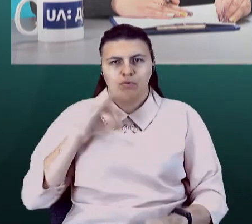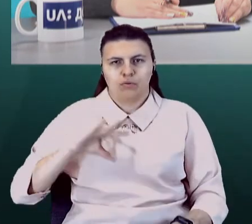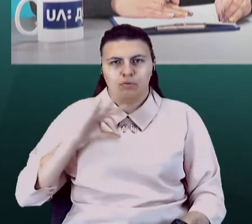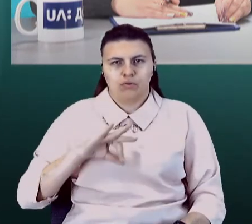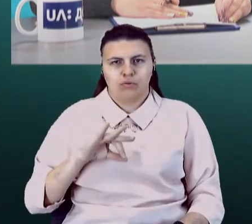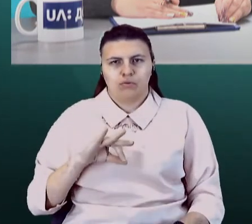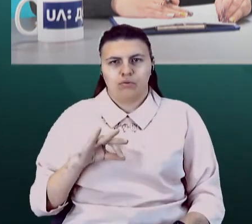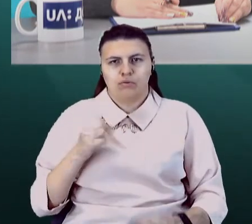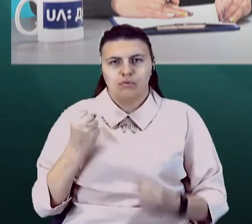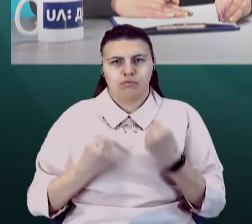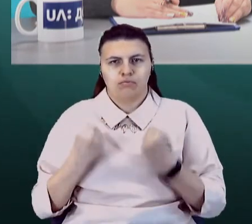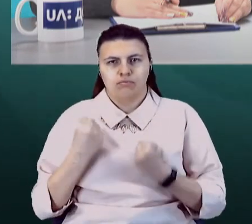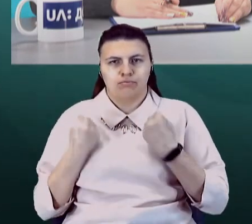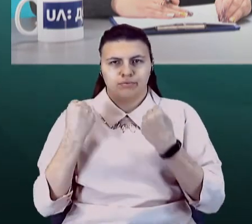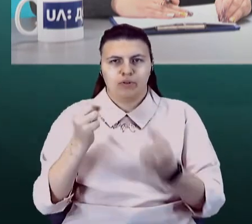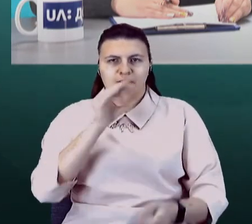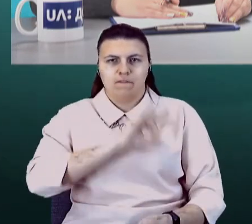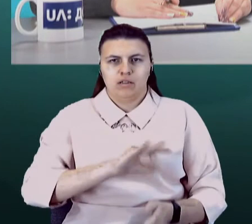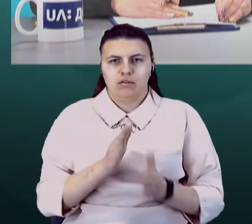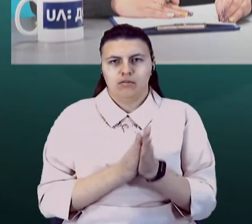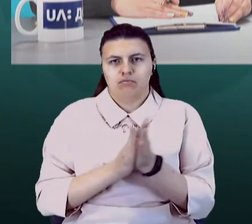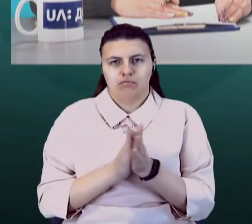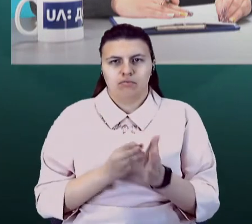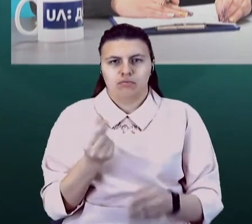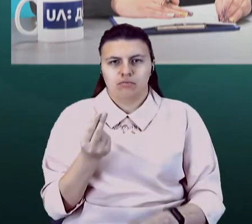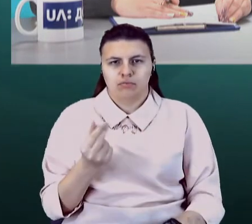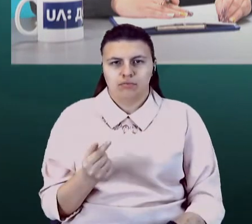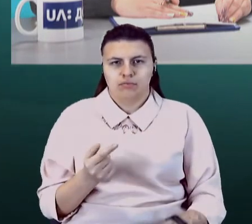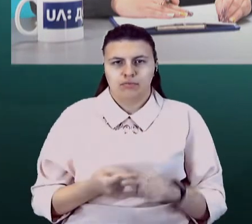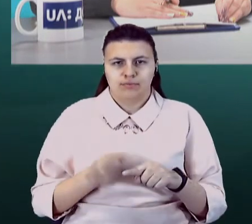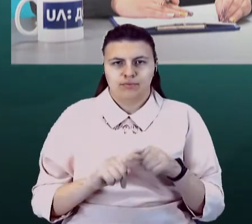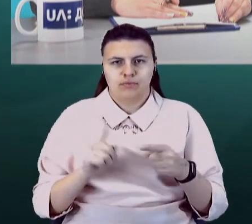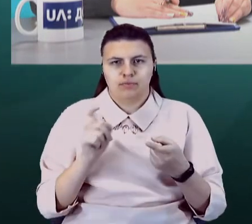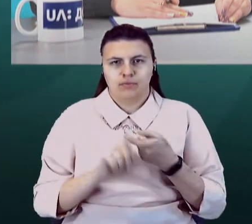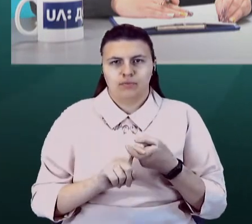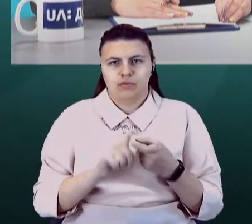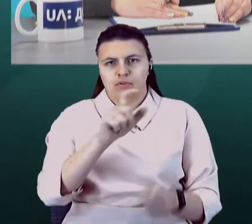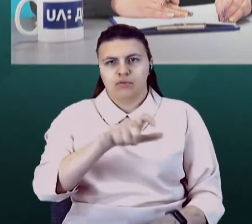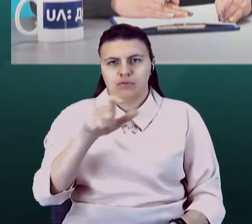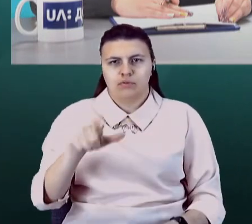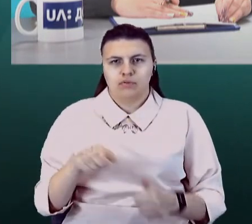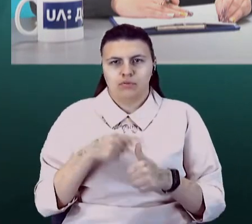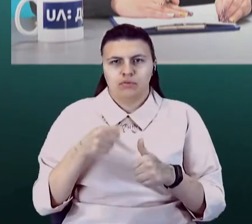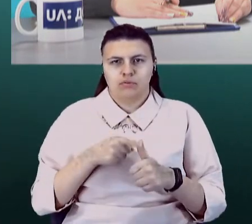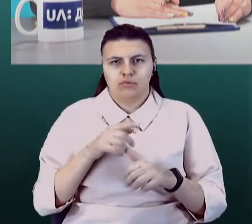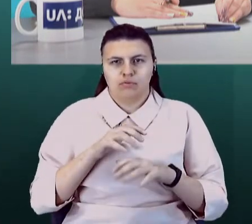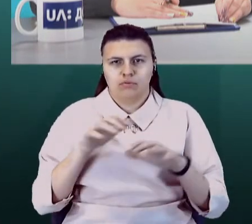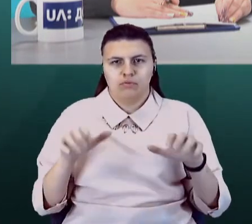'їзників. І ці перев'їзники пов'язані із людьми, які називають себе владою на